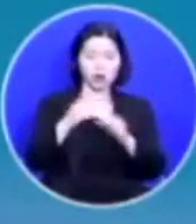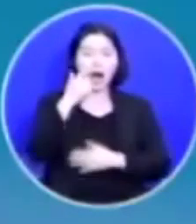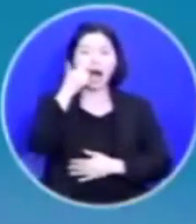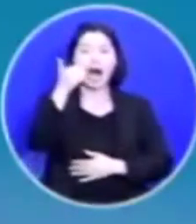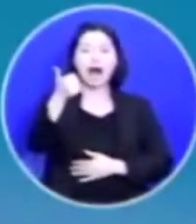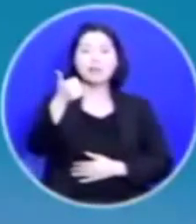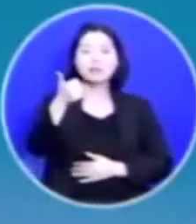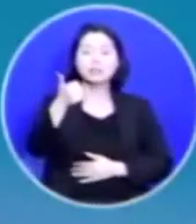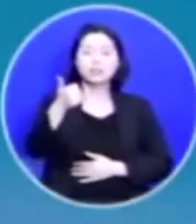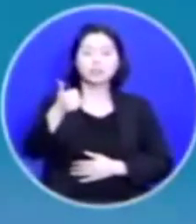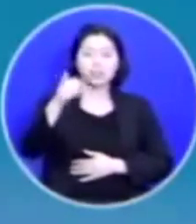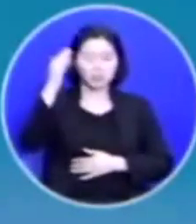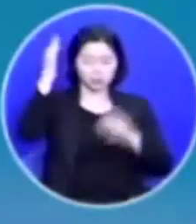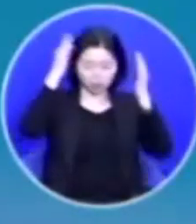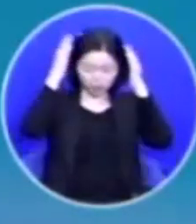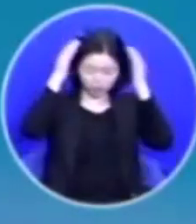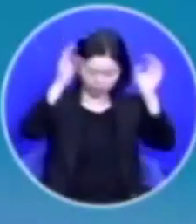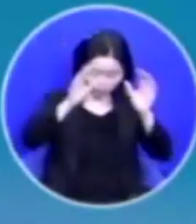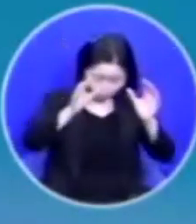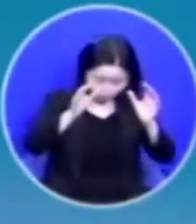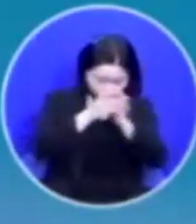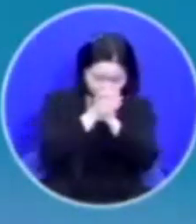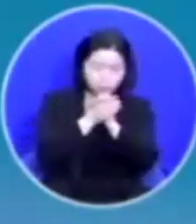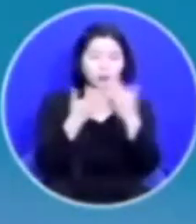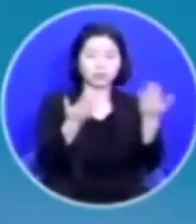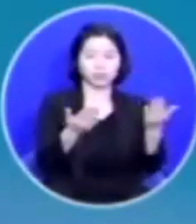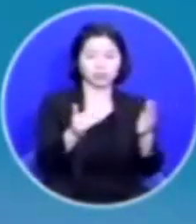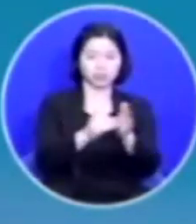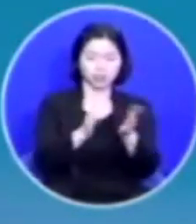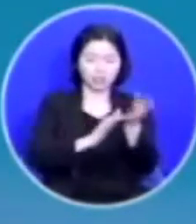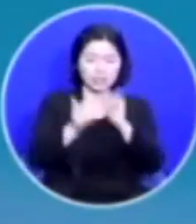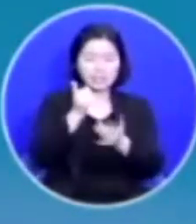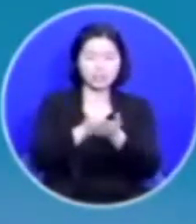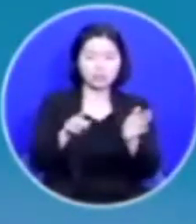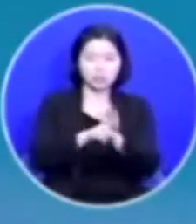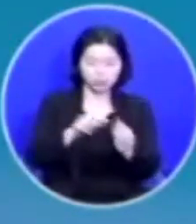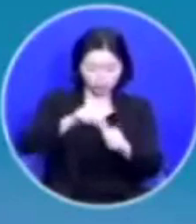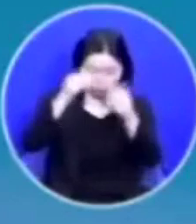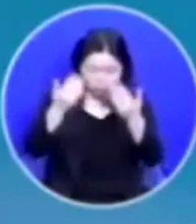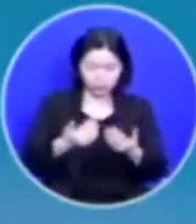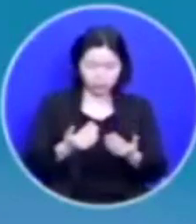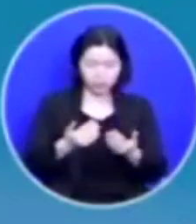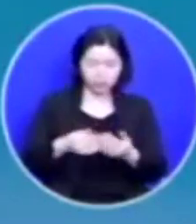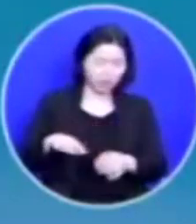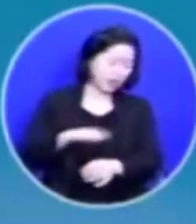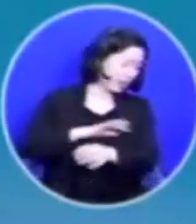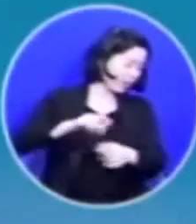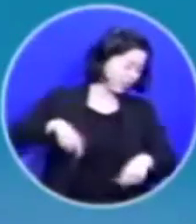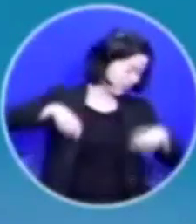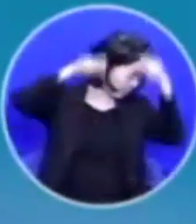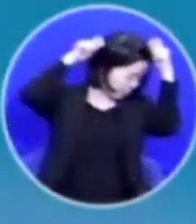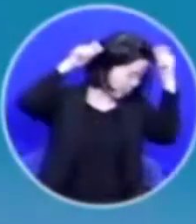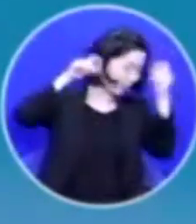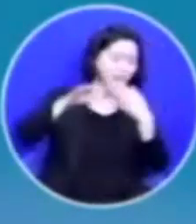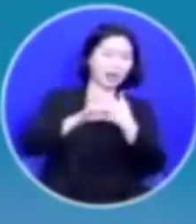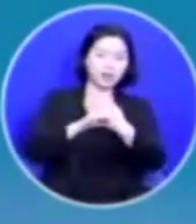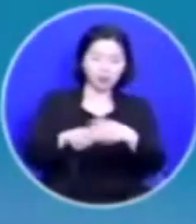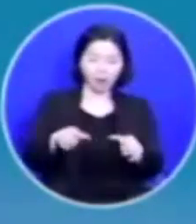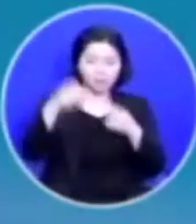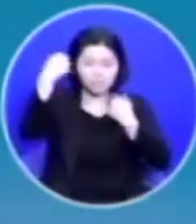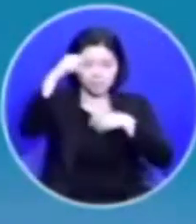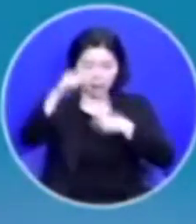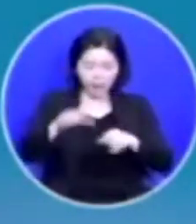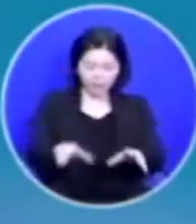머리 잡고 기도를 했어요 예수 믿고 구원 받게 해달라고 아버지가 귀찮아서 입을 뒤집었으면 발 잡고